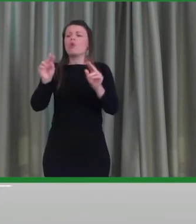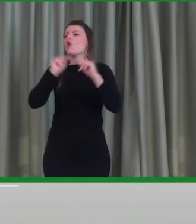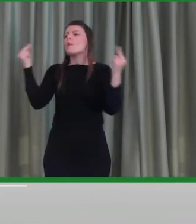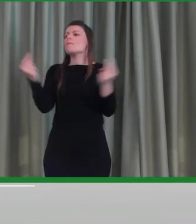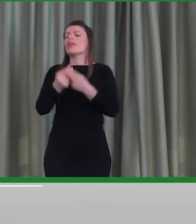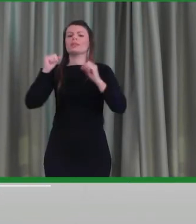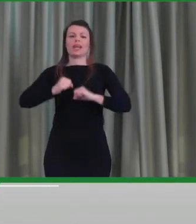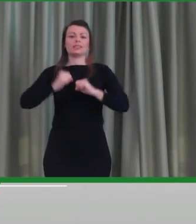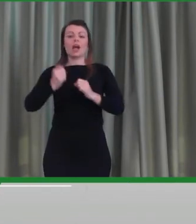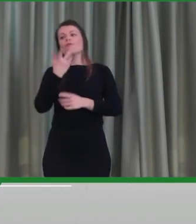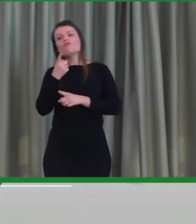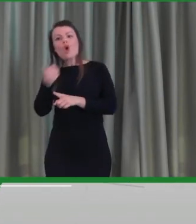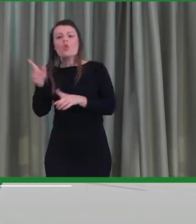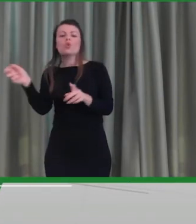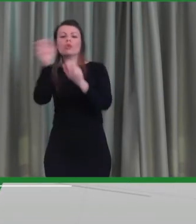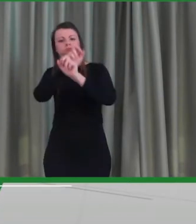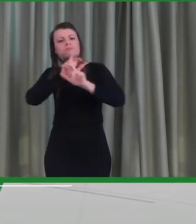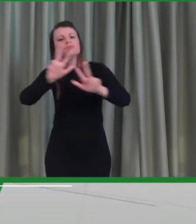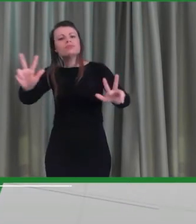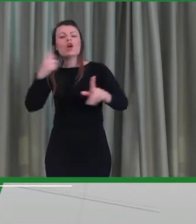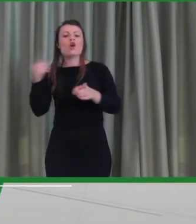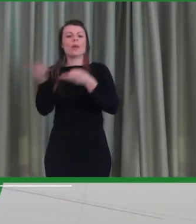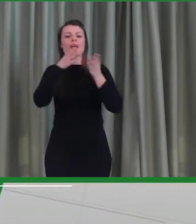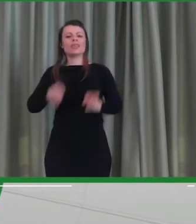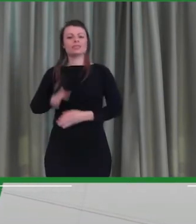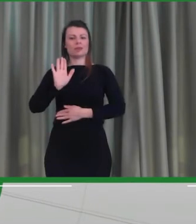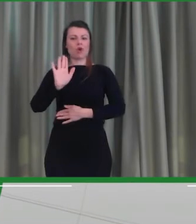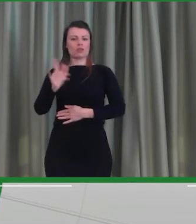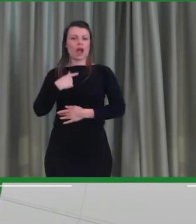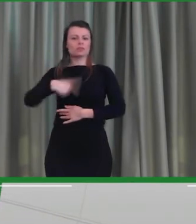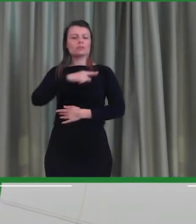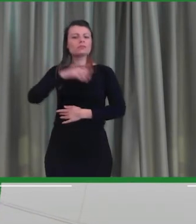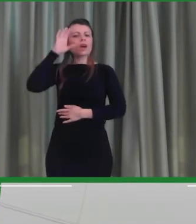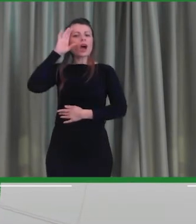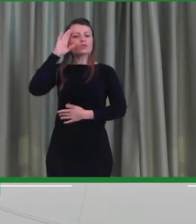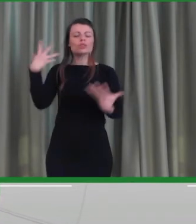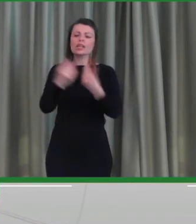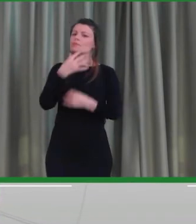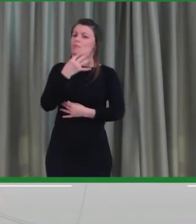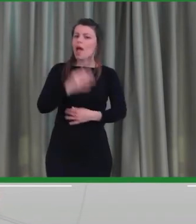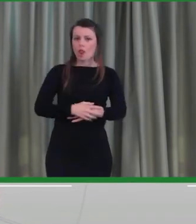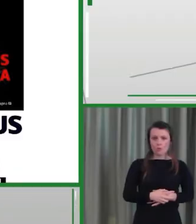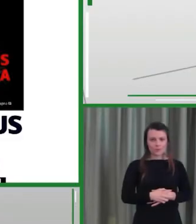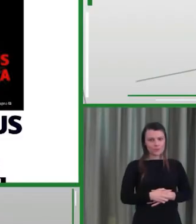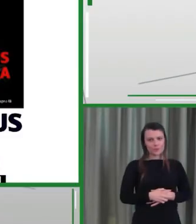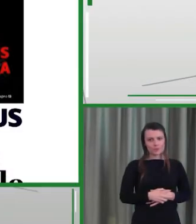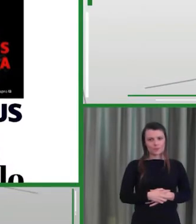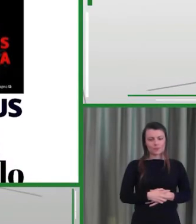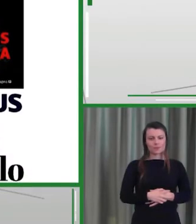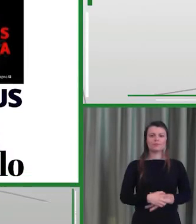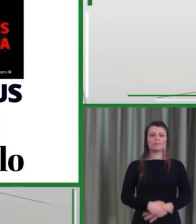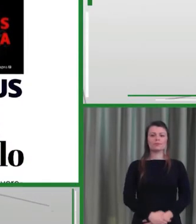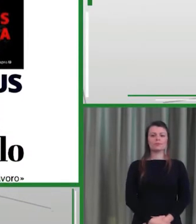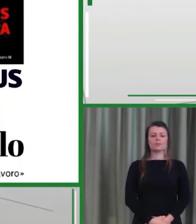ci ha voluto mandare una testimonianza che è bello ascoltare tutti insieme. Stasera dopo 23 giorni